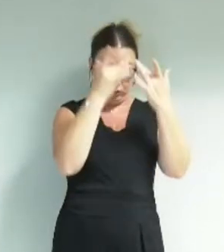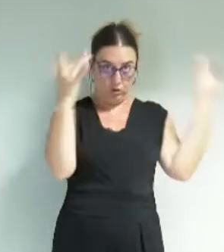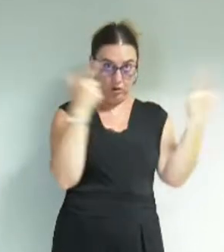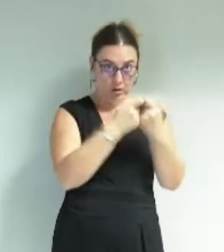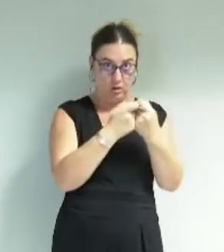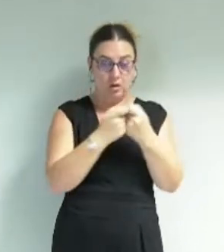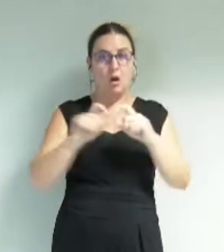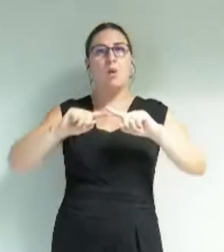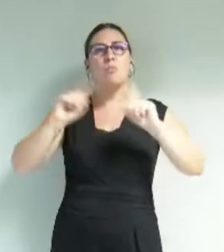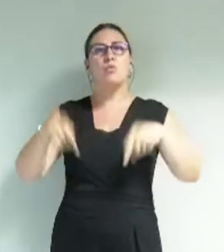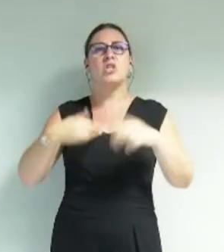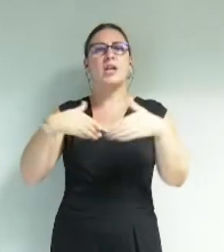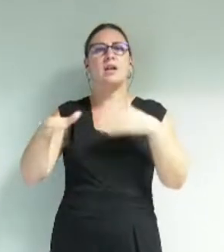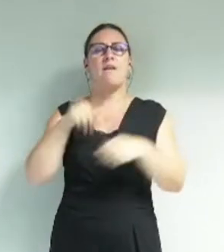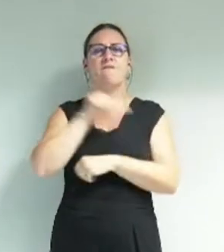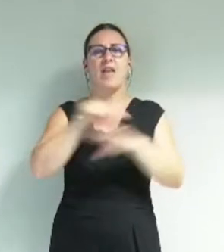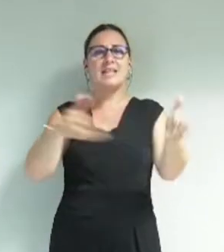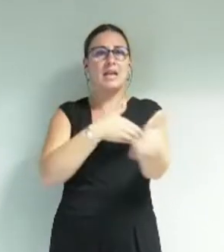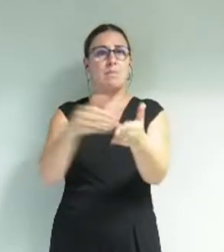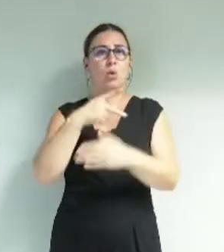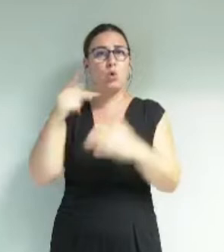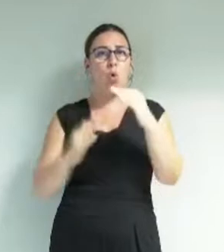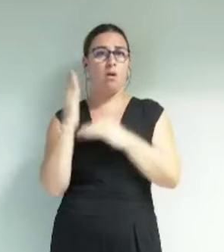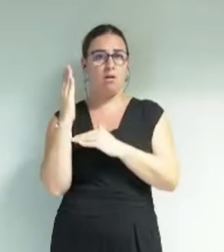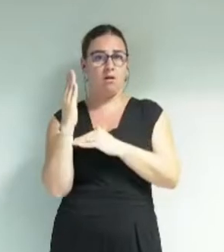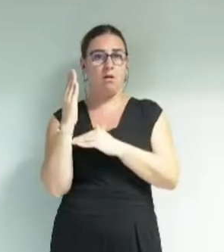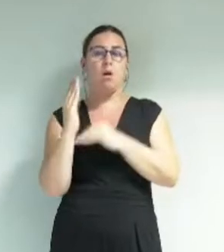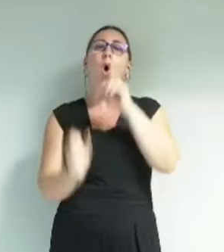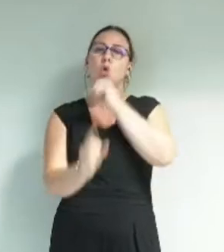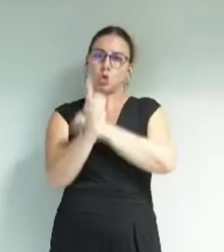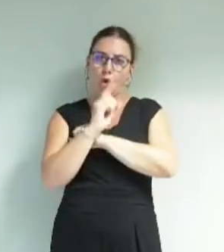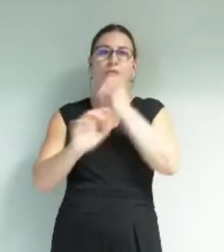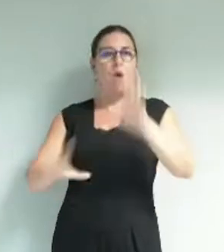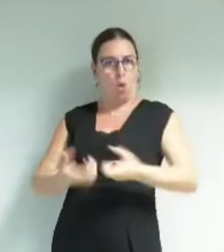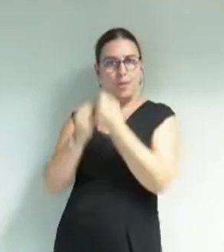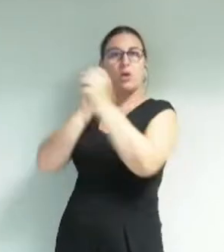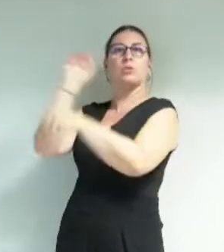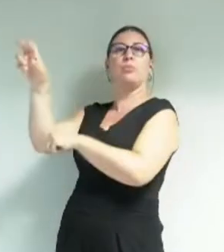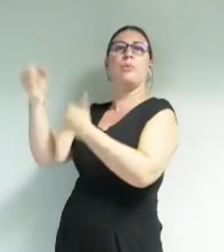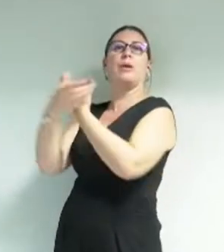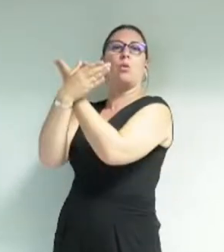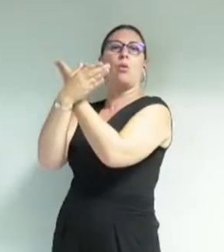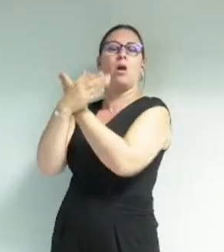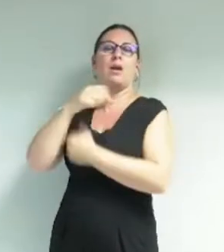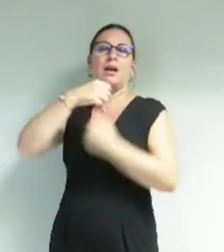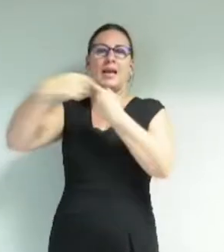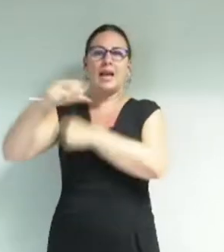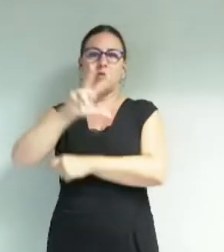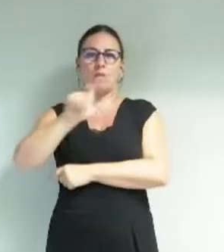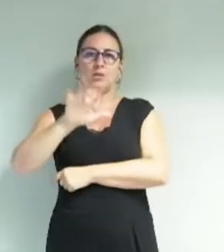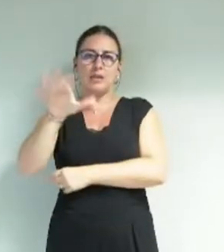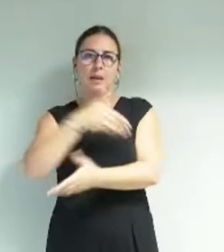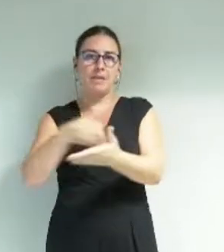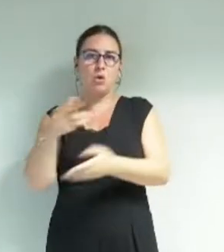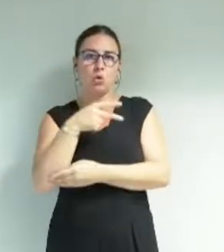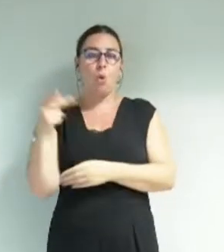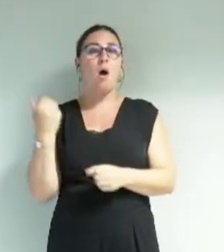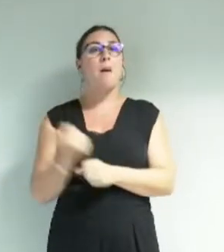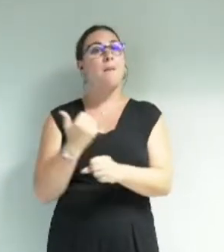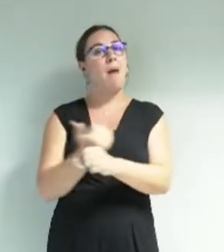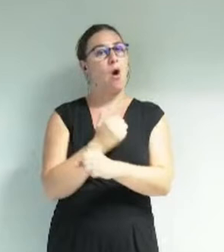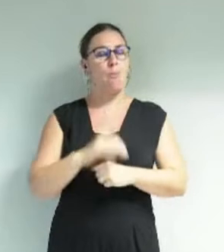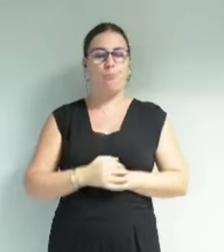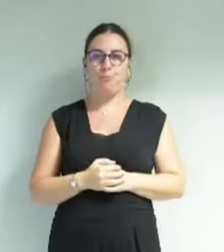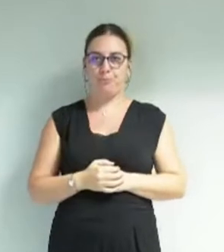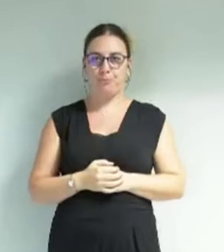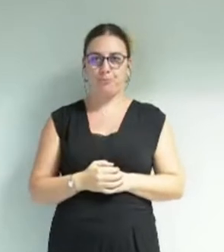budget de fonctionnement de plus de 27 millions d'euros, hors transferts métropolitains qui correspondent à près de 3,5 millions d'euros par an pour la